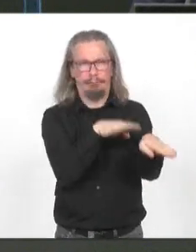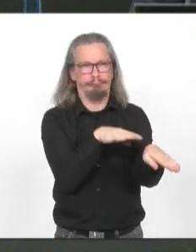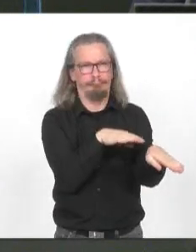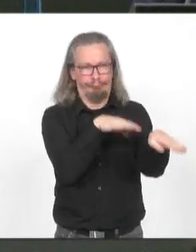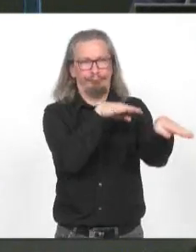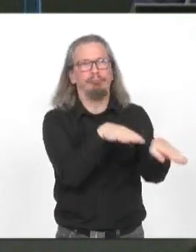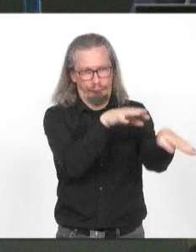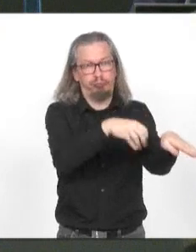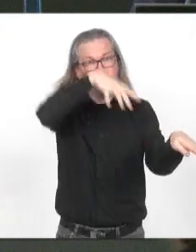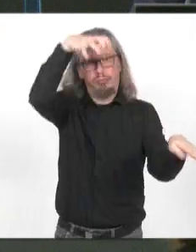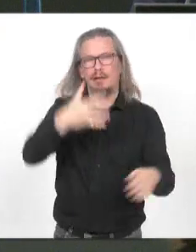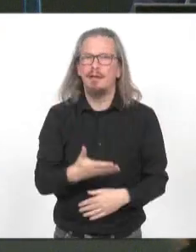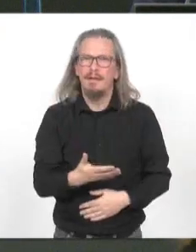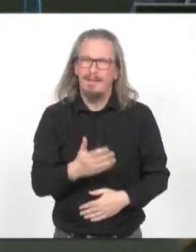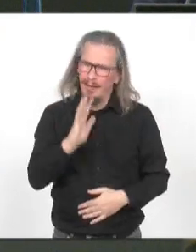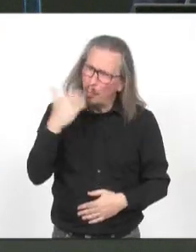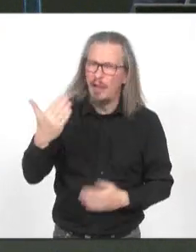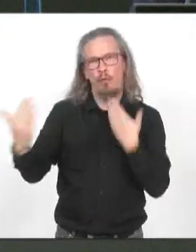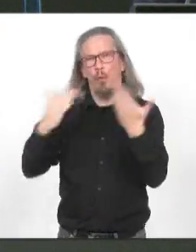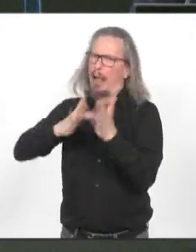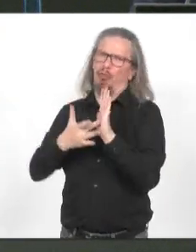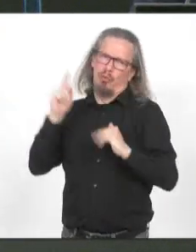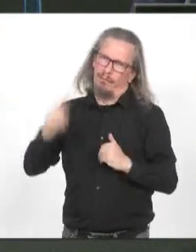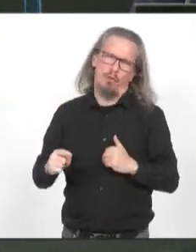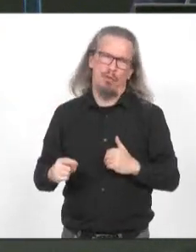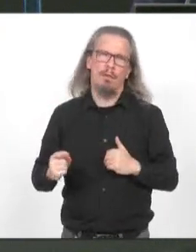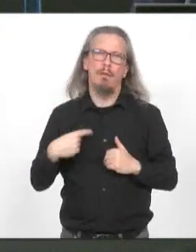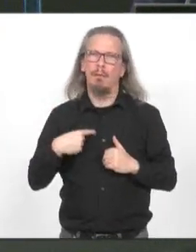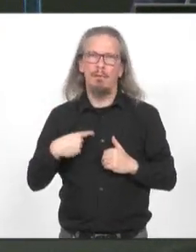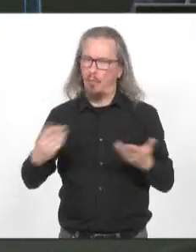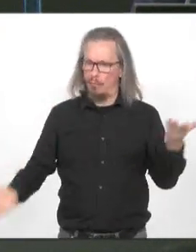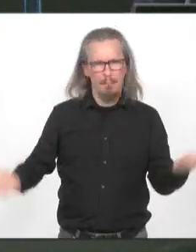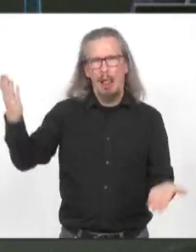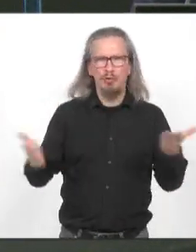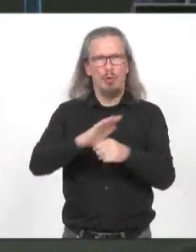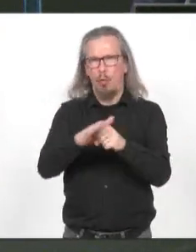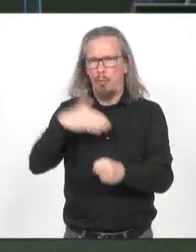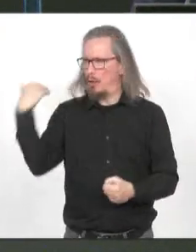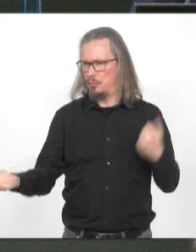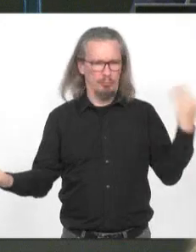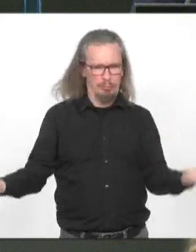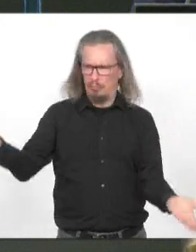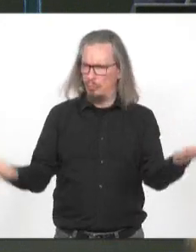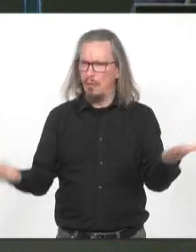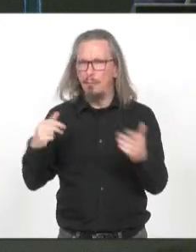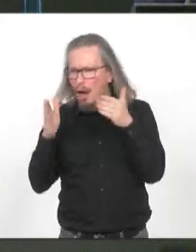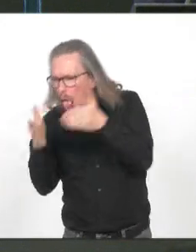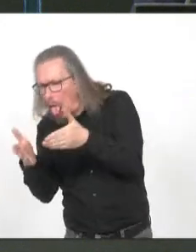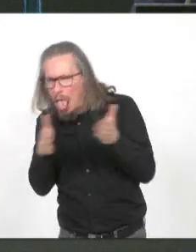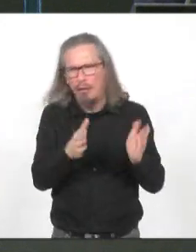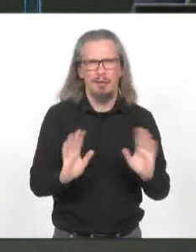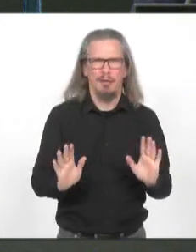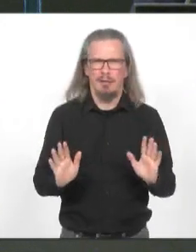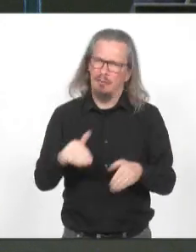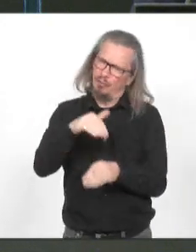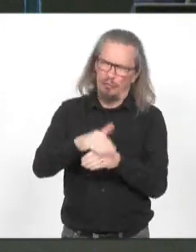Voilà, donc, si on veut comparer, il faut tout comparer et tout mettre sur le plateau de la balance, comme je l'ai suggéré en commission et comme je le suggère à